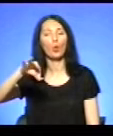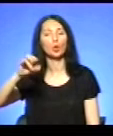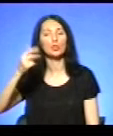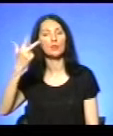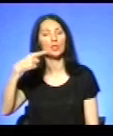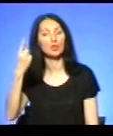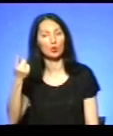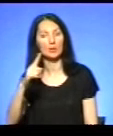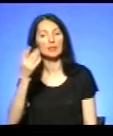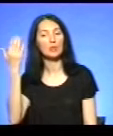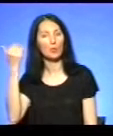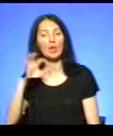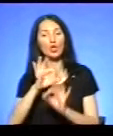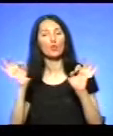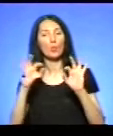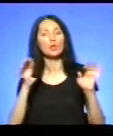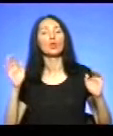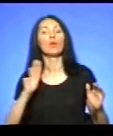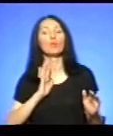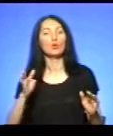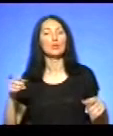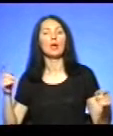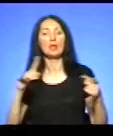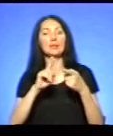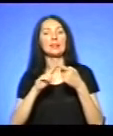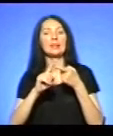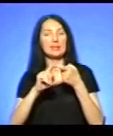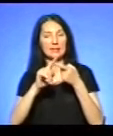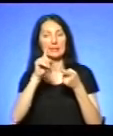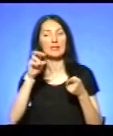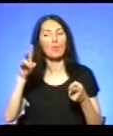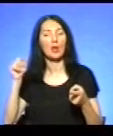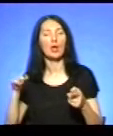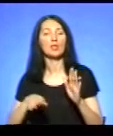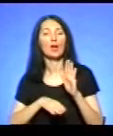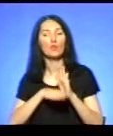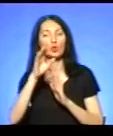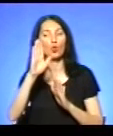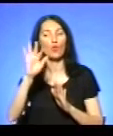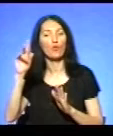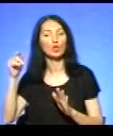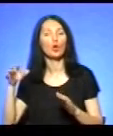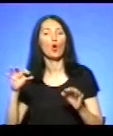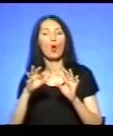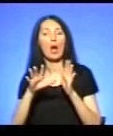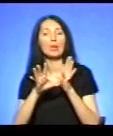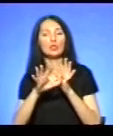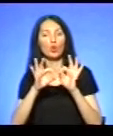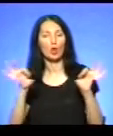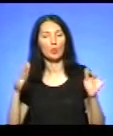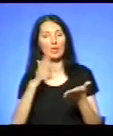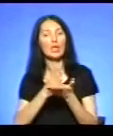За попередньою інформацією, відбулося замикання високовольтного кабеля, є постраждалі. Почнемо з розповідей очевидців.